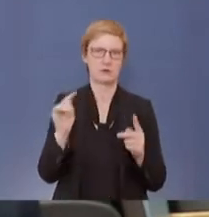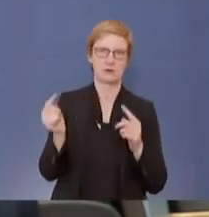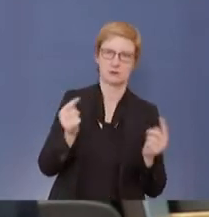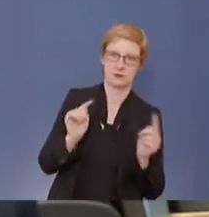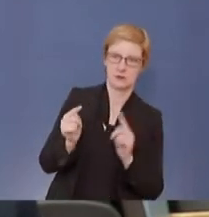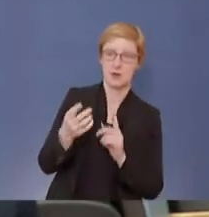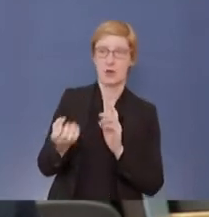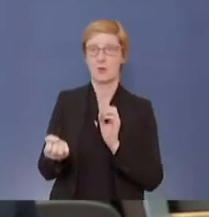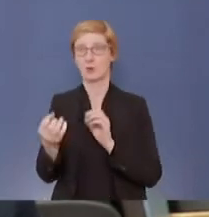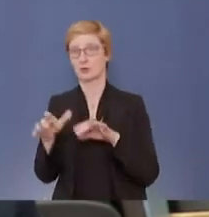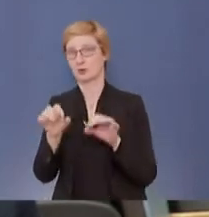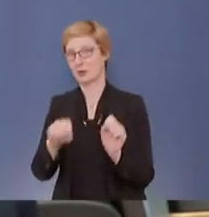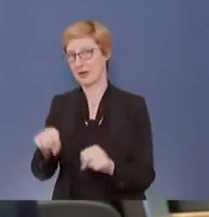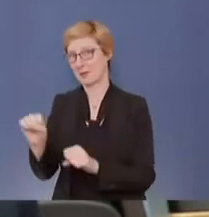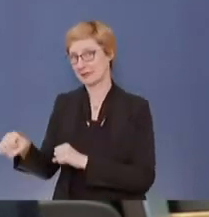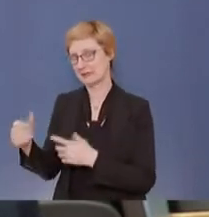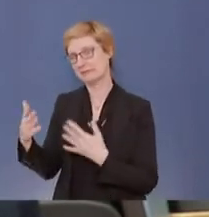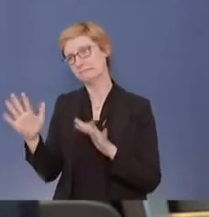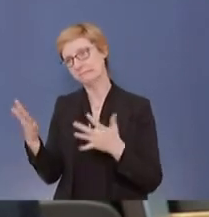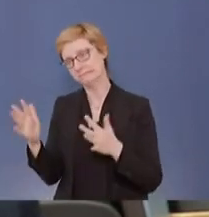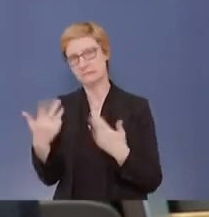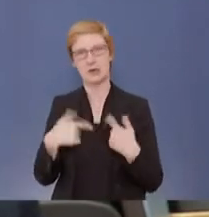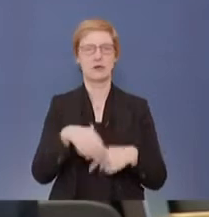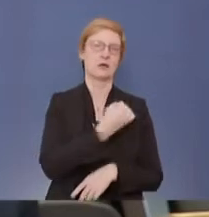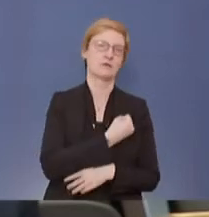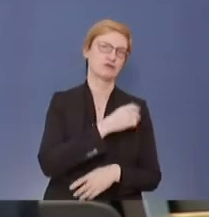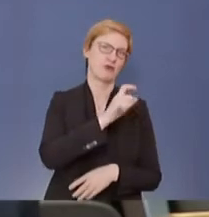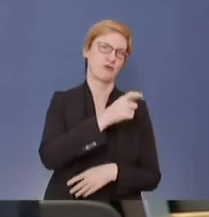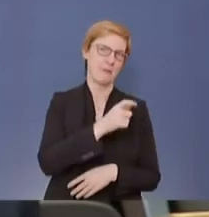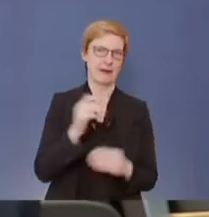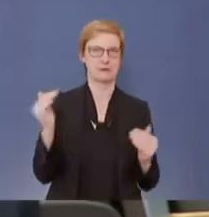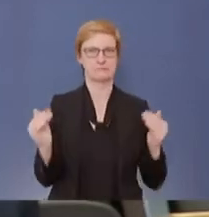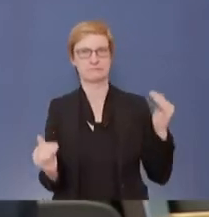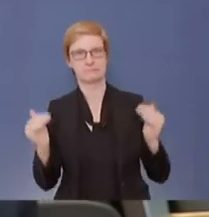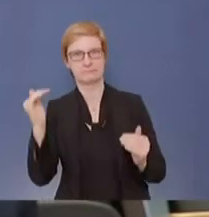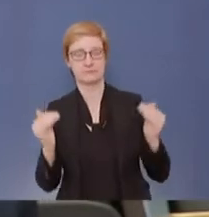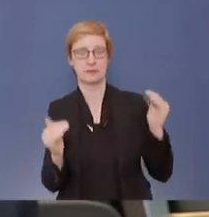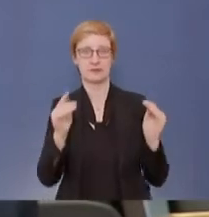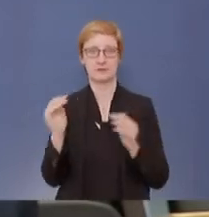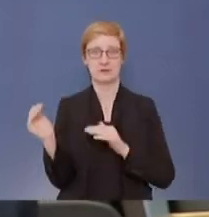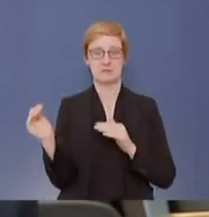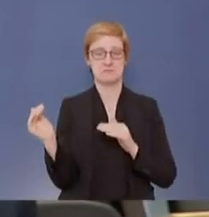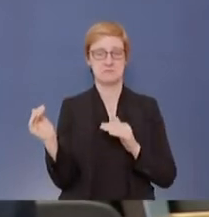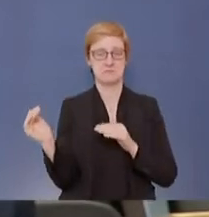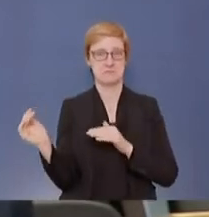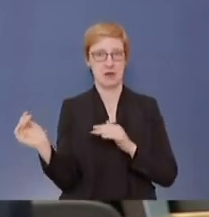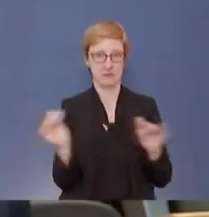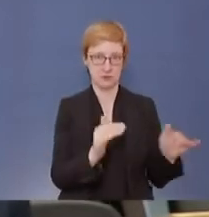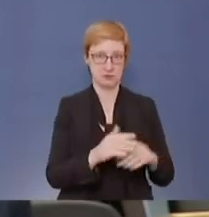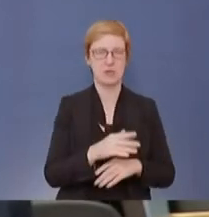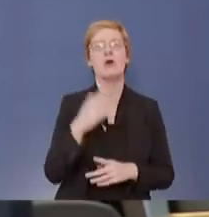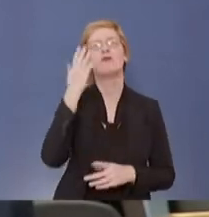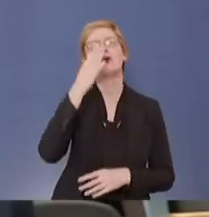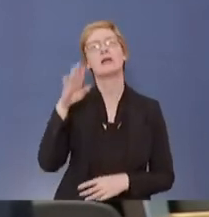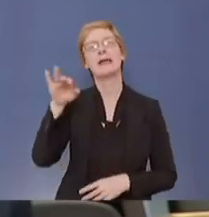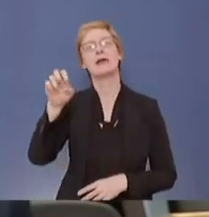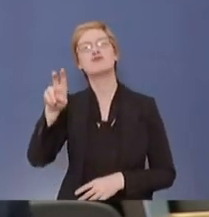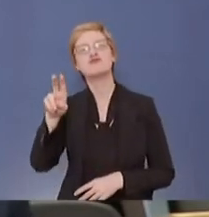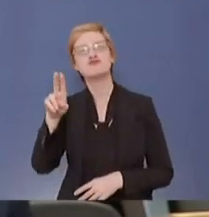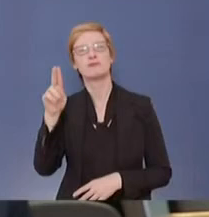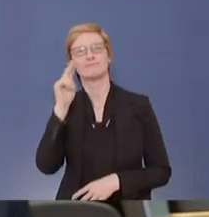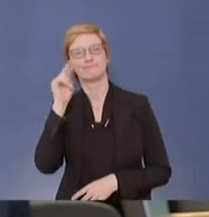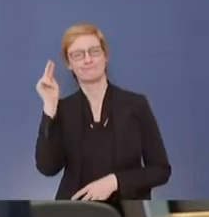Produktionskapazitäten und Impfstoffmenge. Wenn man, sei es von EU-Seite oder seitens der einzelnen